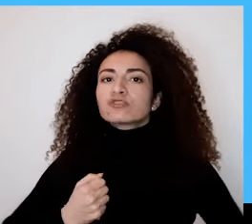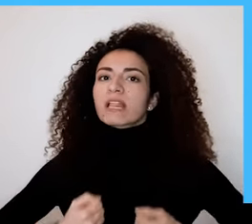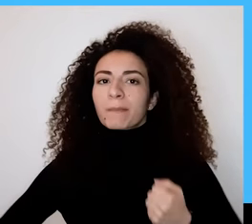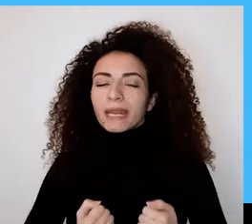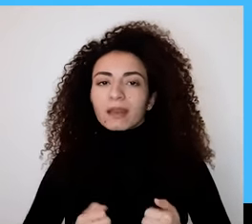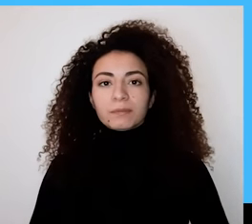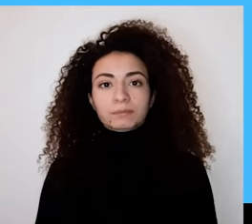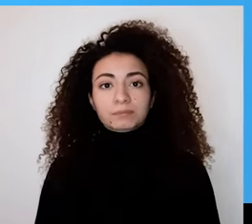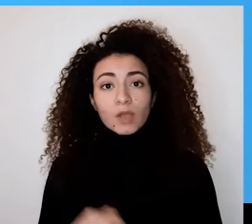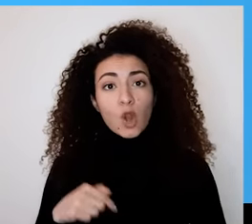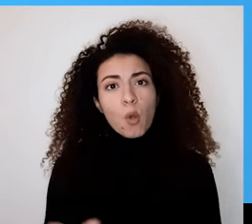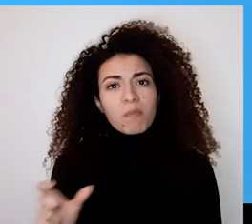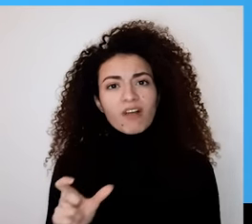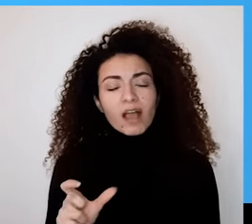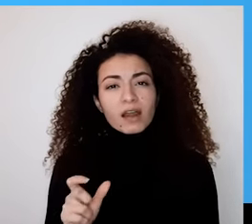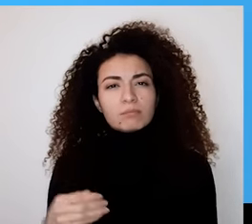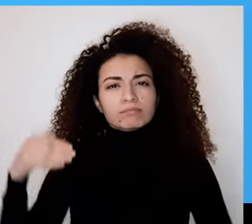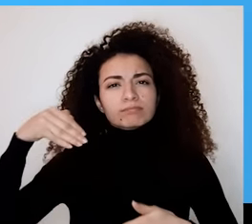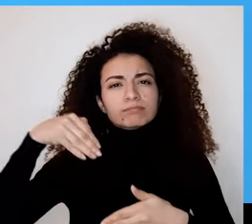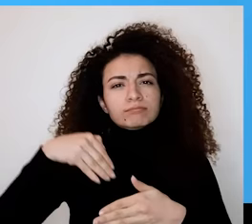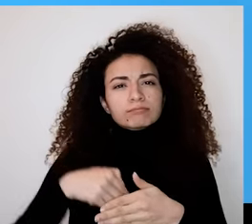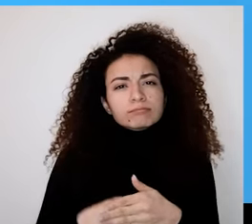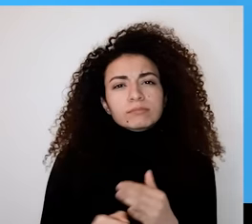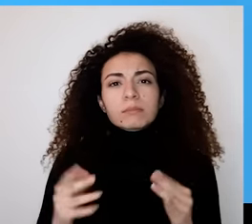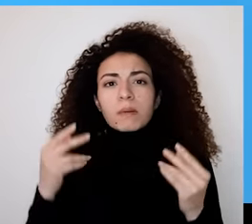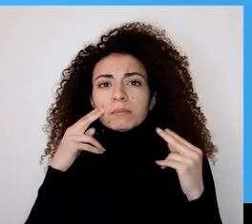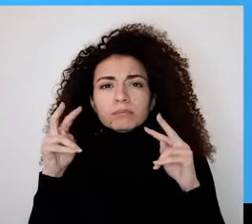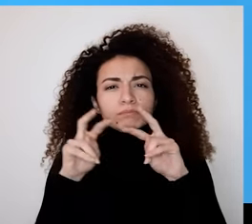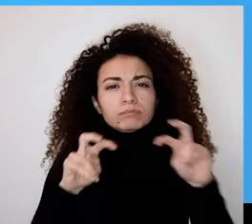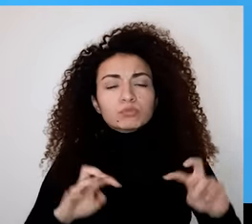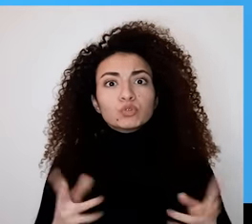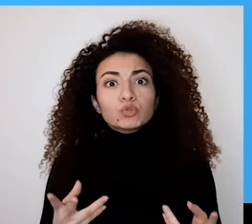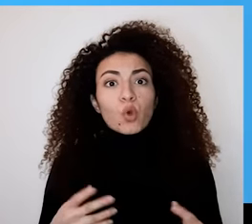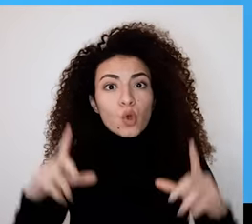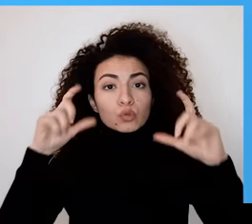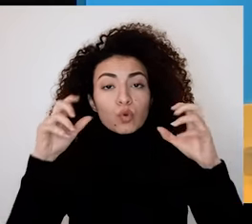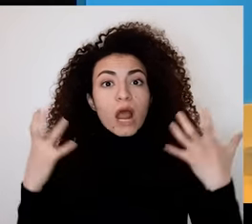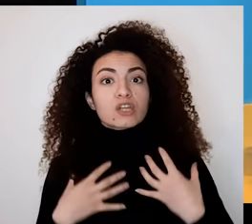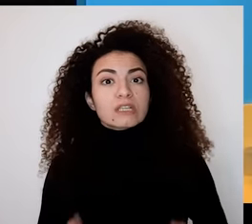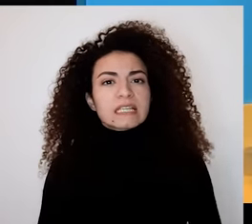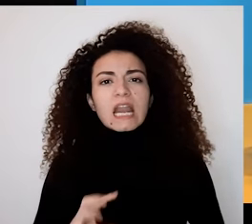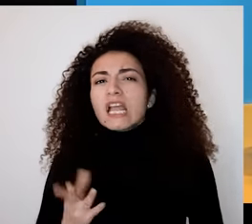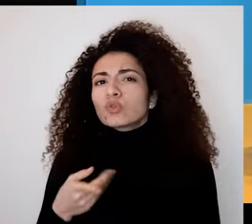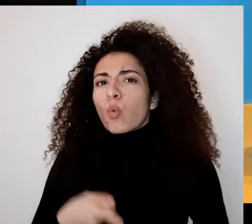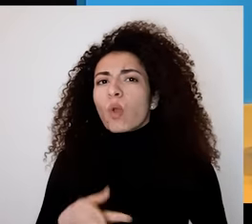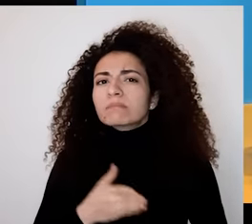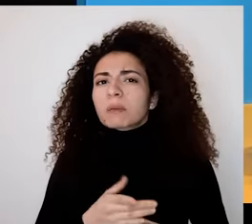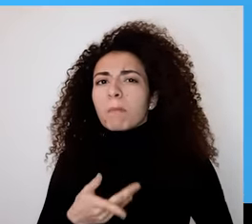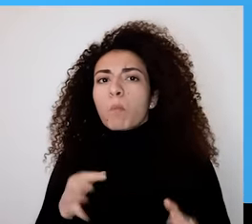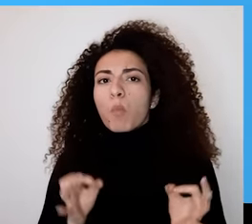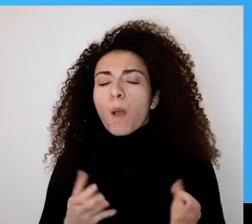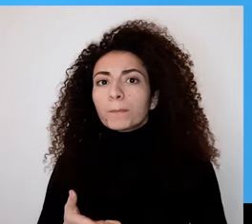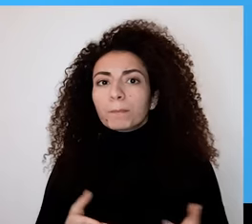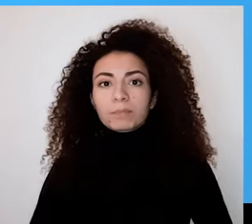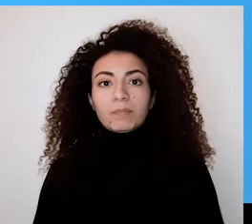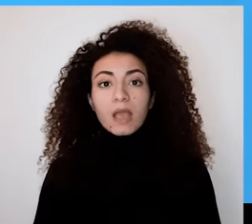بفقرتنا لليوم رح نتعمق أكتر بمفهوم الصورة الجسدية وأهميتها بنتعرف على مفهوم تارما